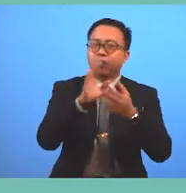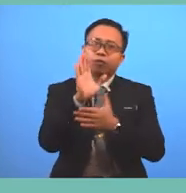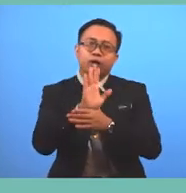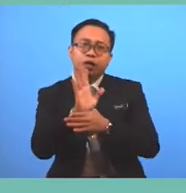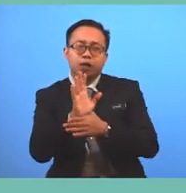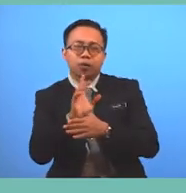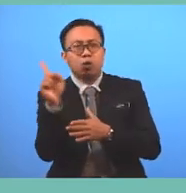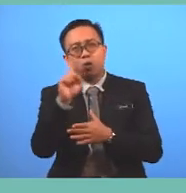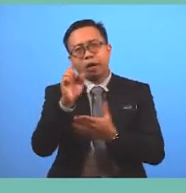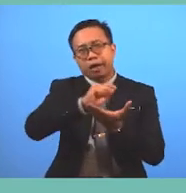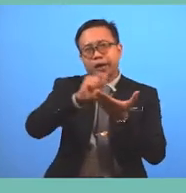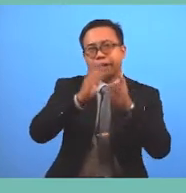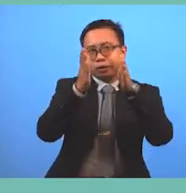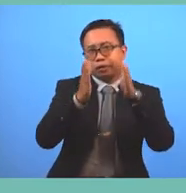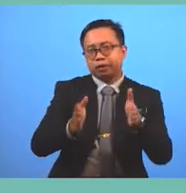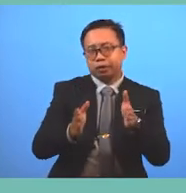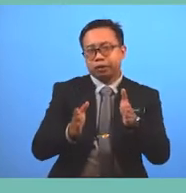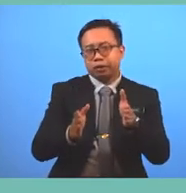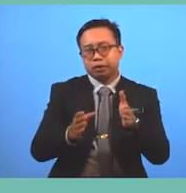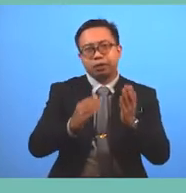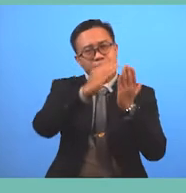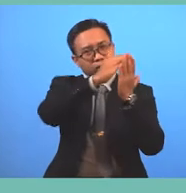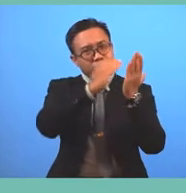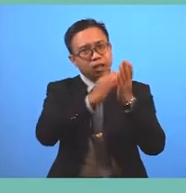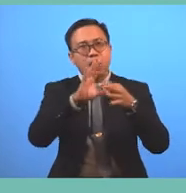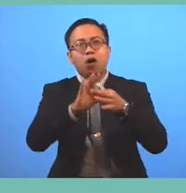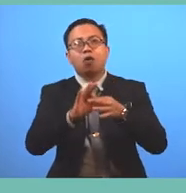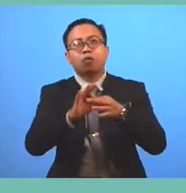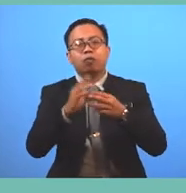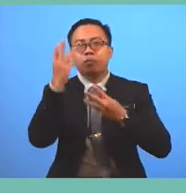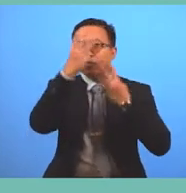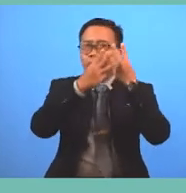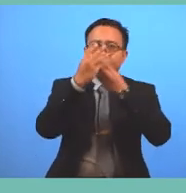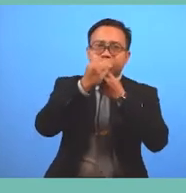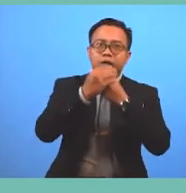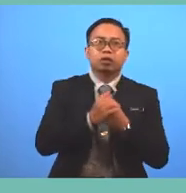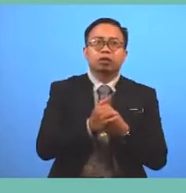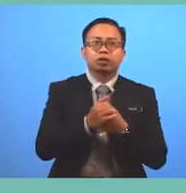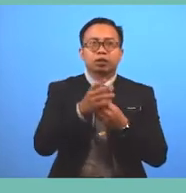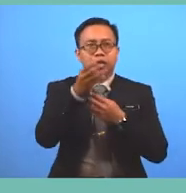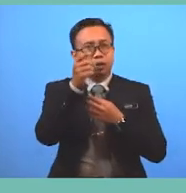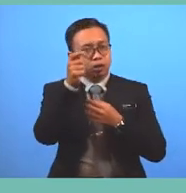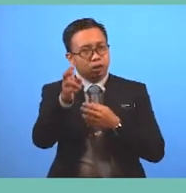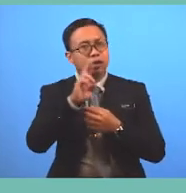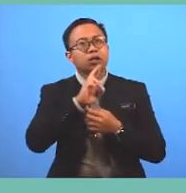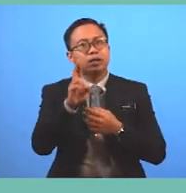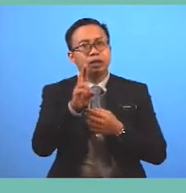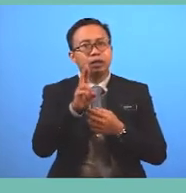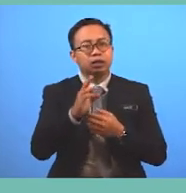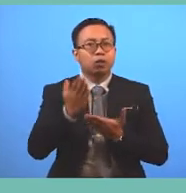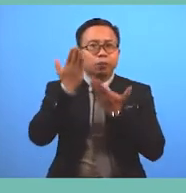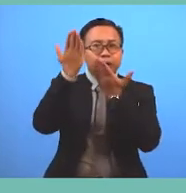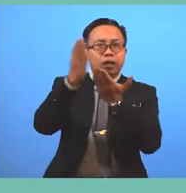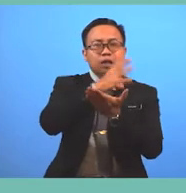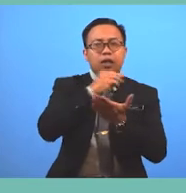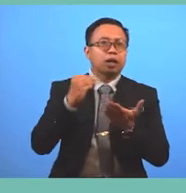writer provides details of the movie analyzed And give his or her opinion and recommendations of